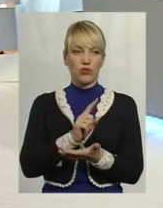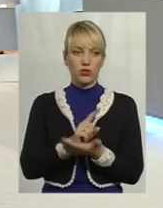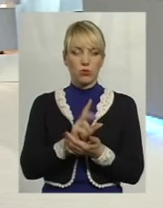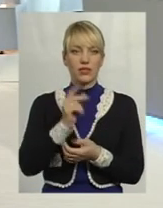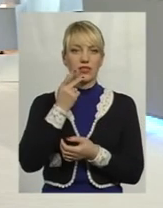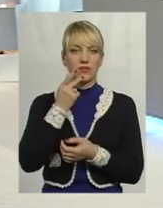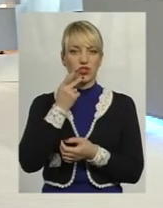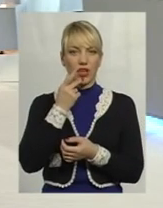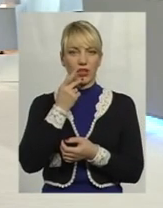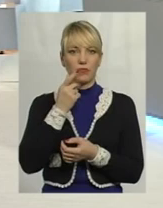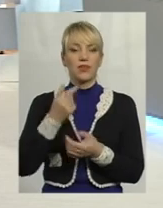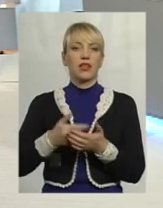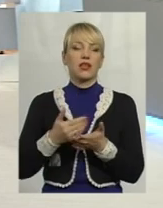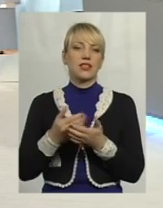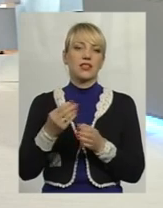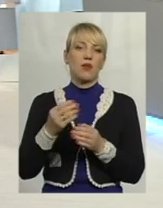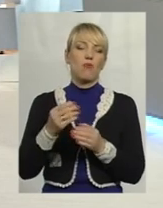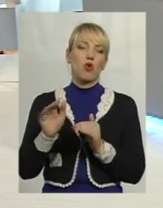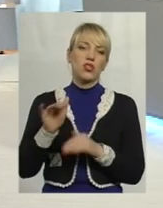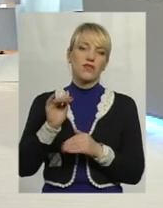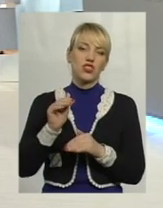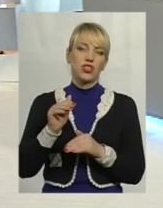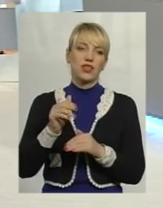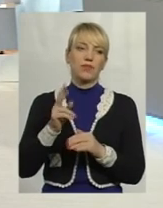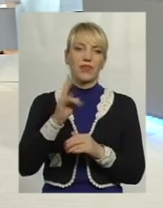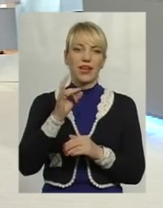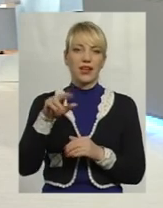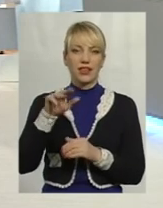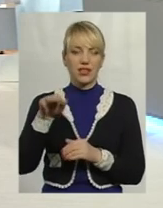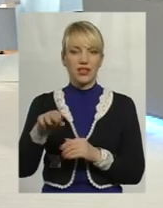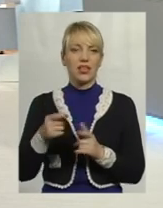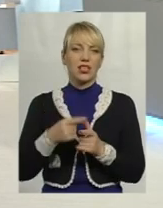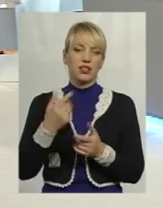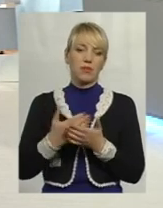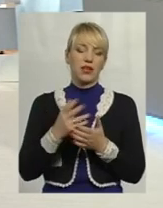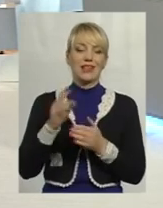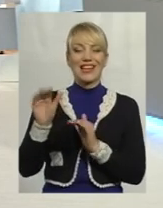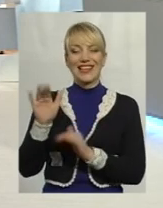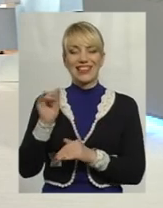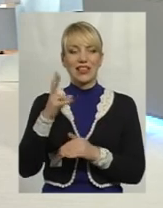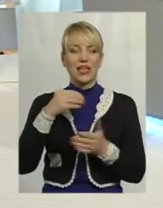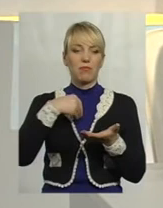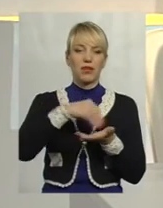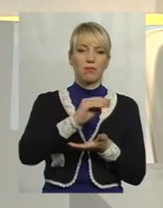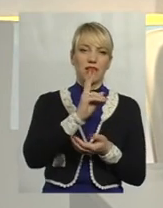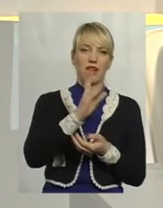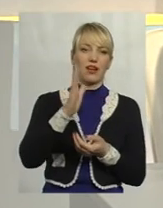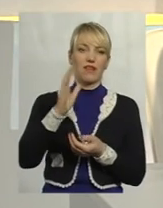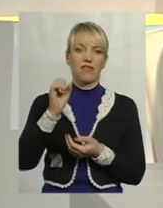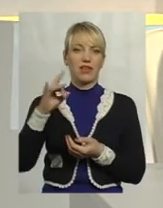звичайним, за споживчими кредитами і так далі, чи кредит на придбання житла, обов'язковим є страхування